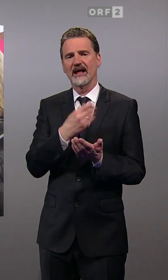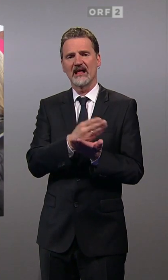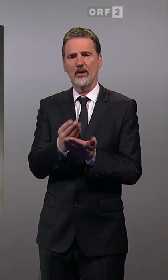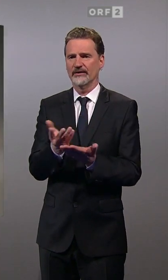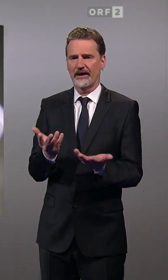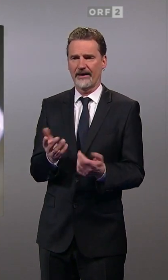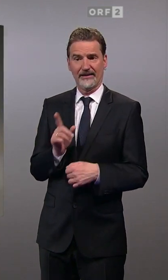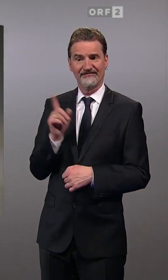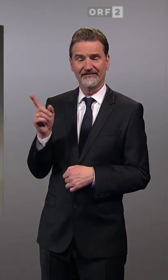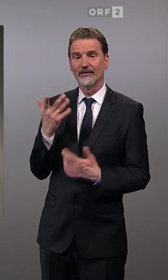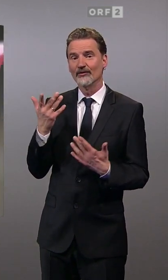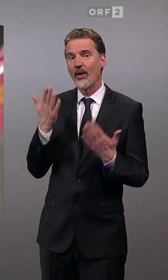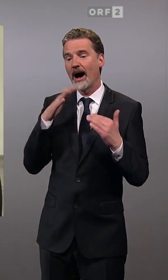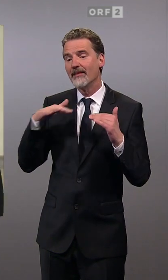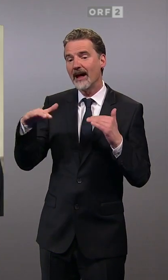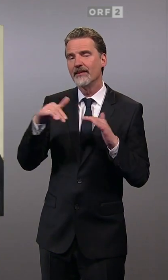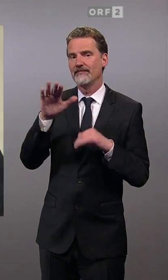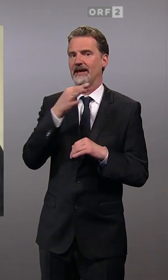Dort wird auch hauptsächlich geworben.